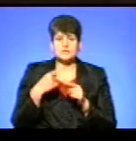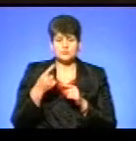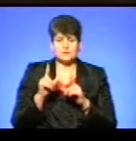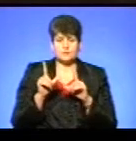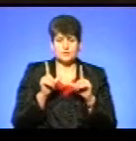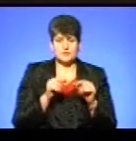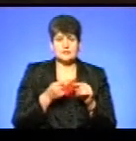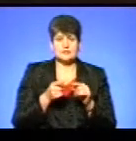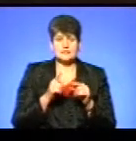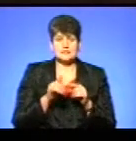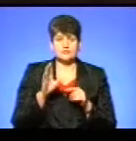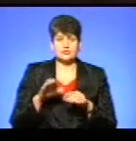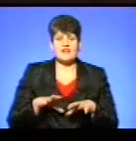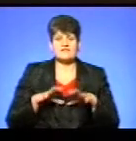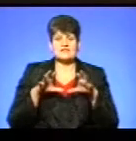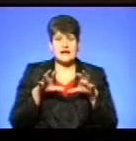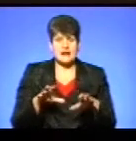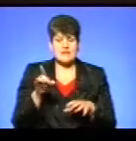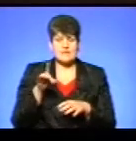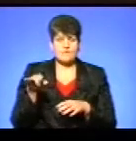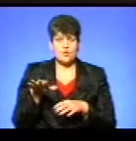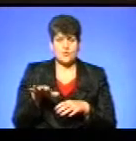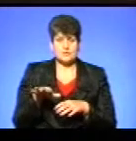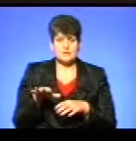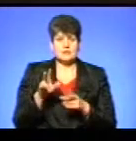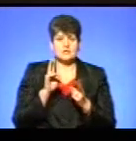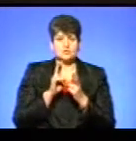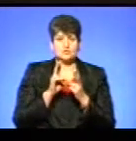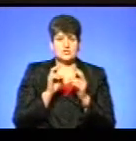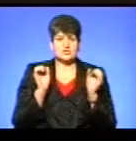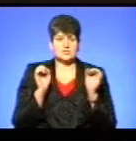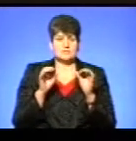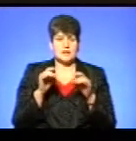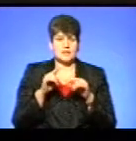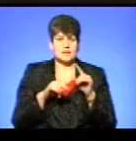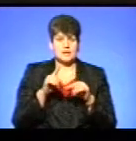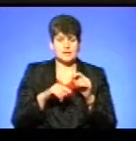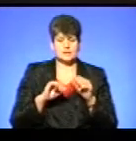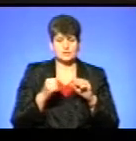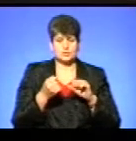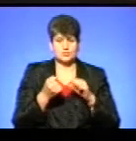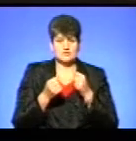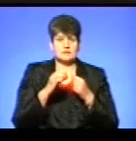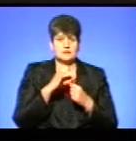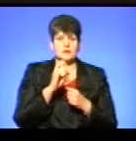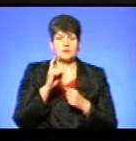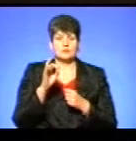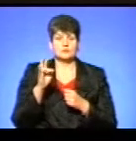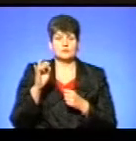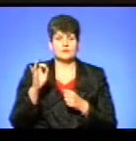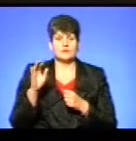Австралія та Європа. На зустріч зібралися рідні побратими Сергія Конувала,